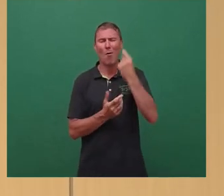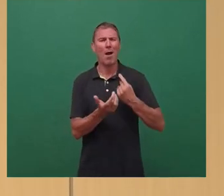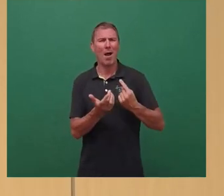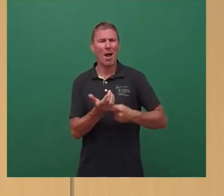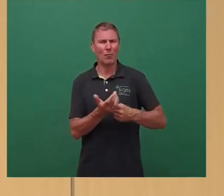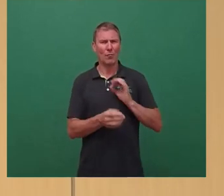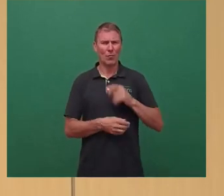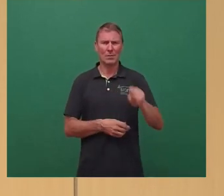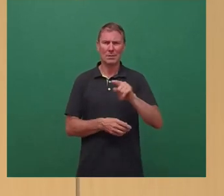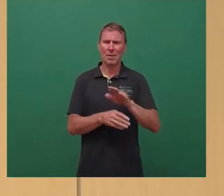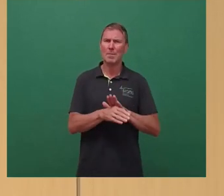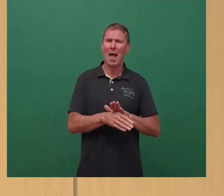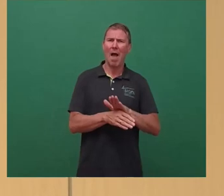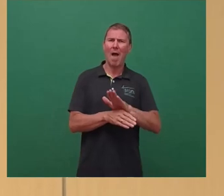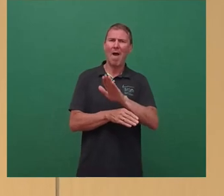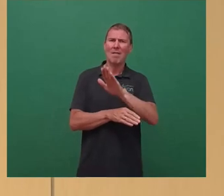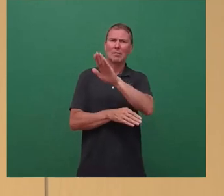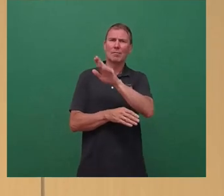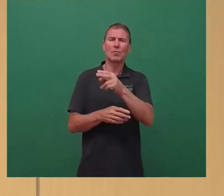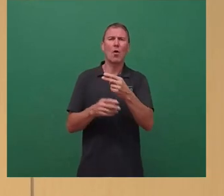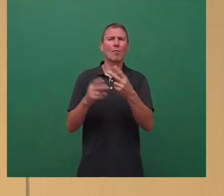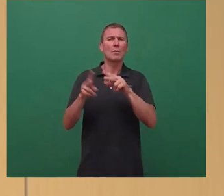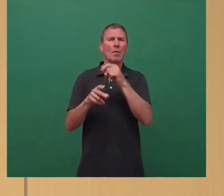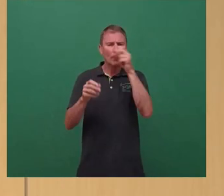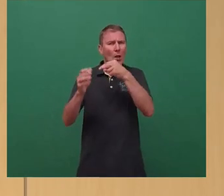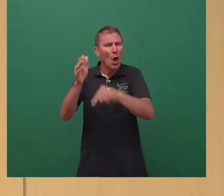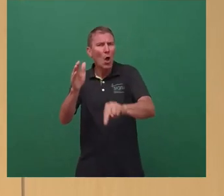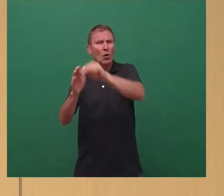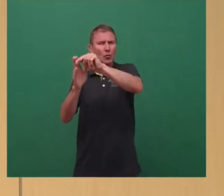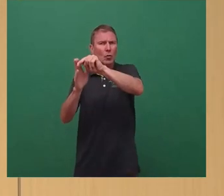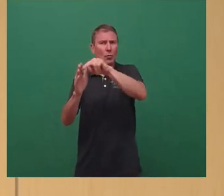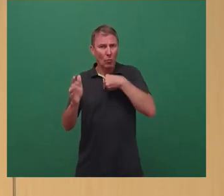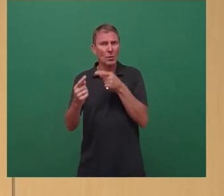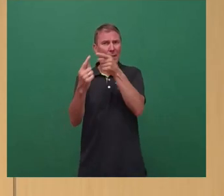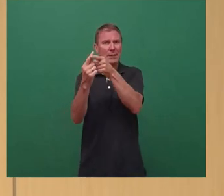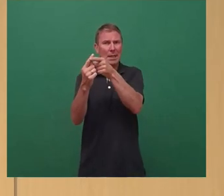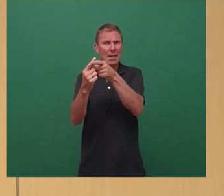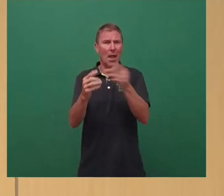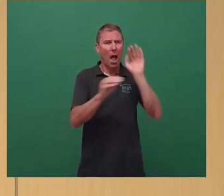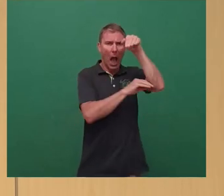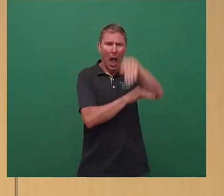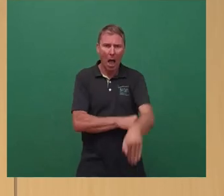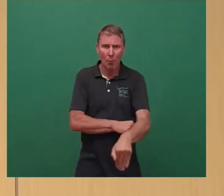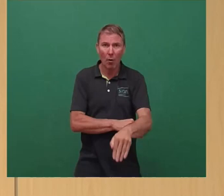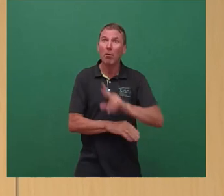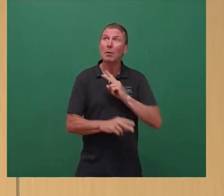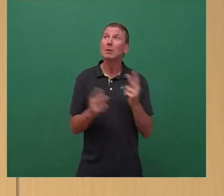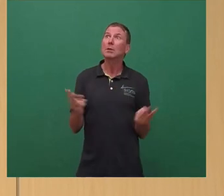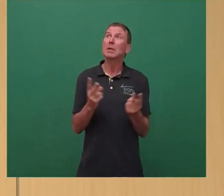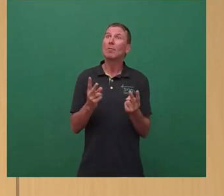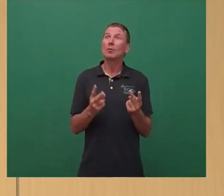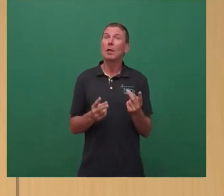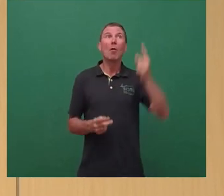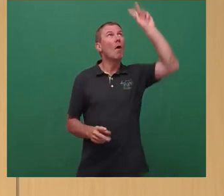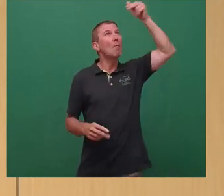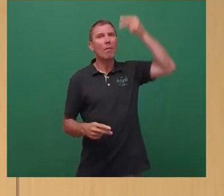den Wachstumspfad der ÖPNV-Nutzung wieder zurückzukommen. Das ist unser großes Ziel. Aber das ist nicht selbstverständlich, das qualit nicht vom Himmel. Damit